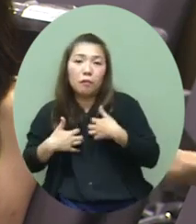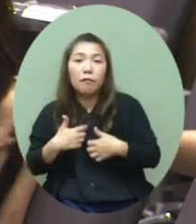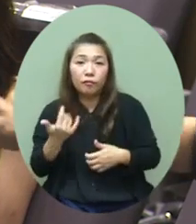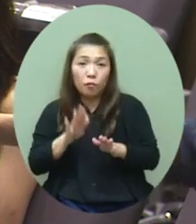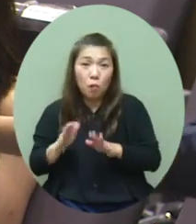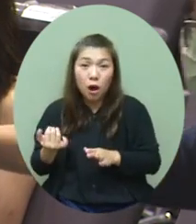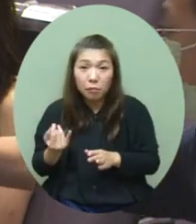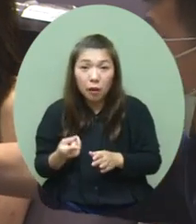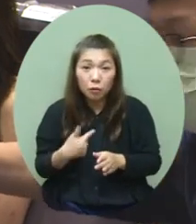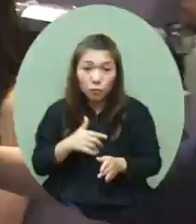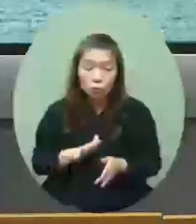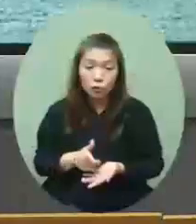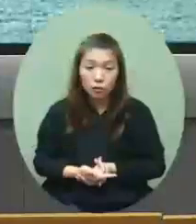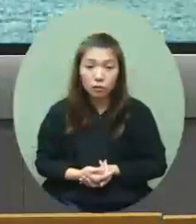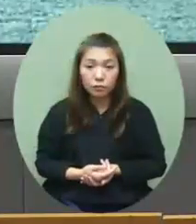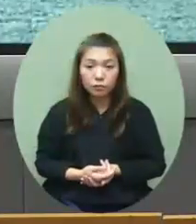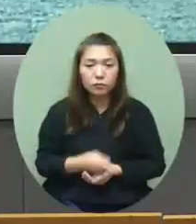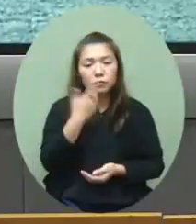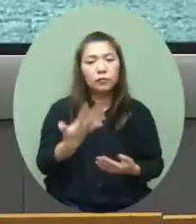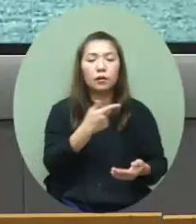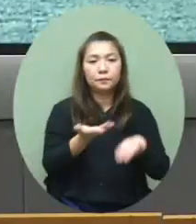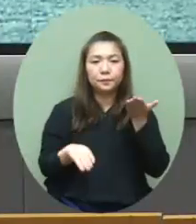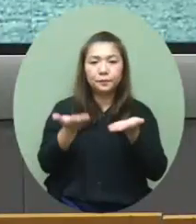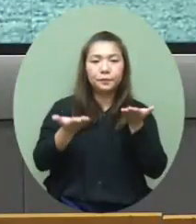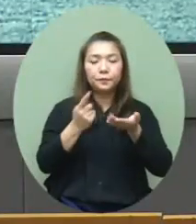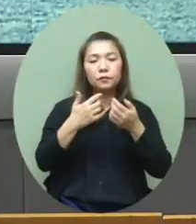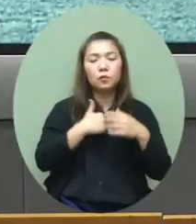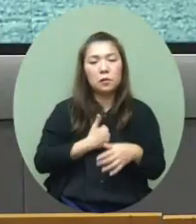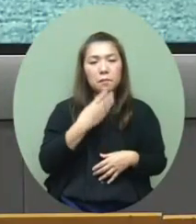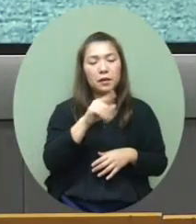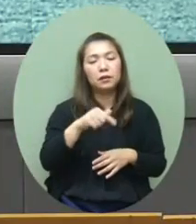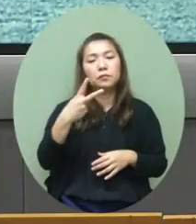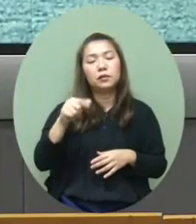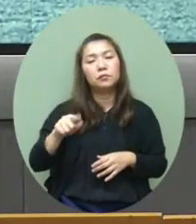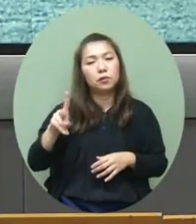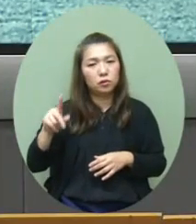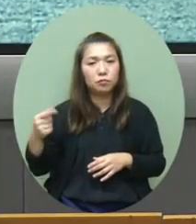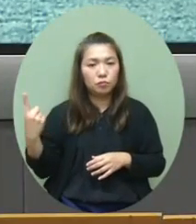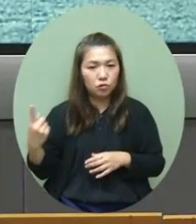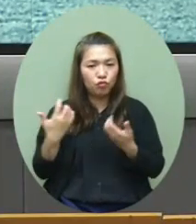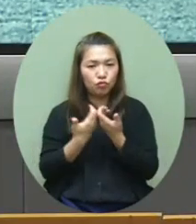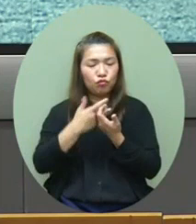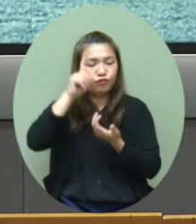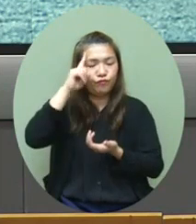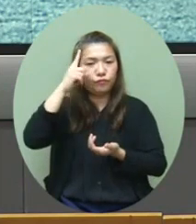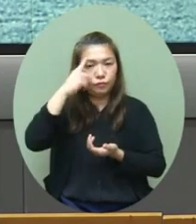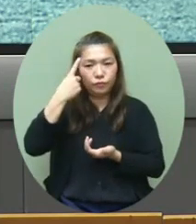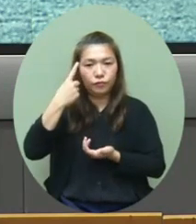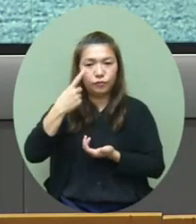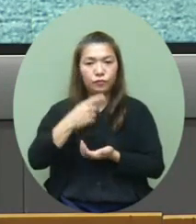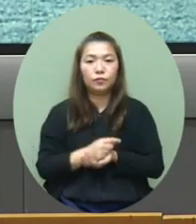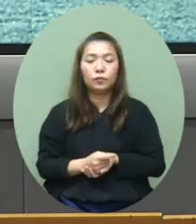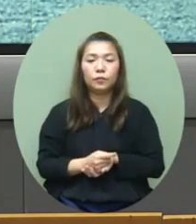你那個比例呢就懷疑BA.2.1、2.1就大概每一個案就是